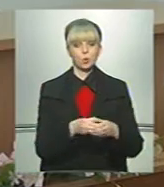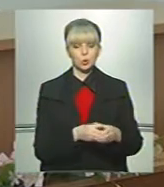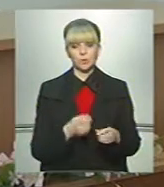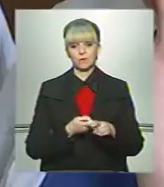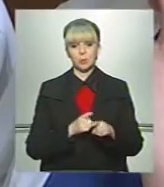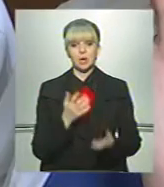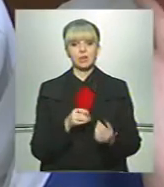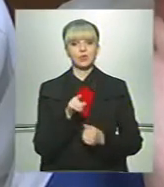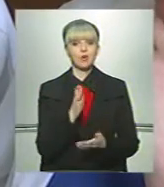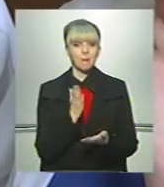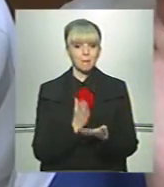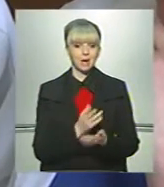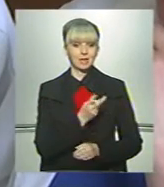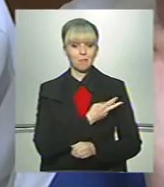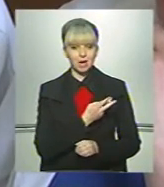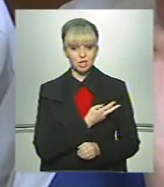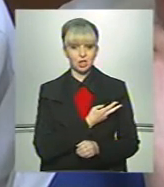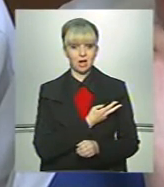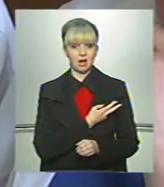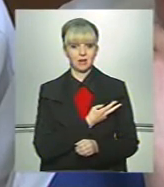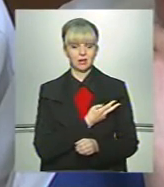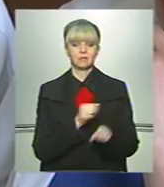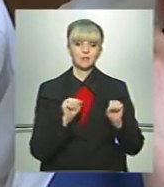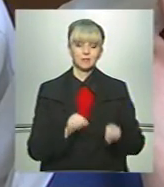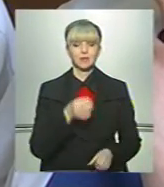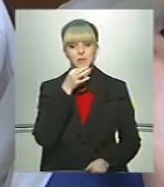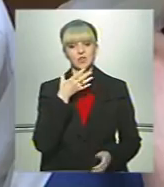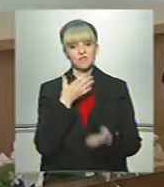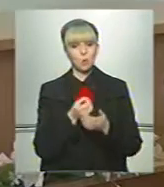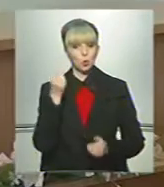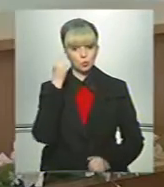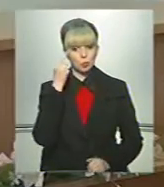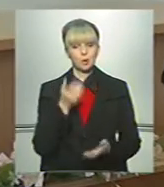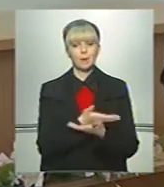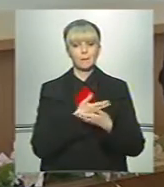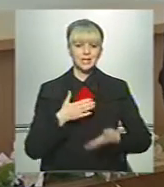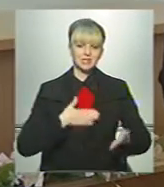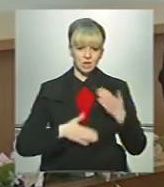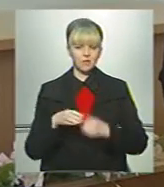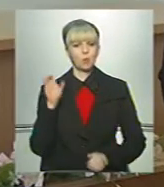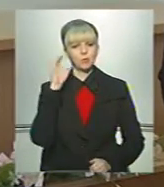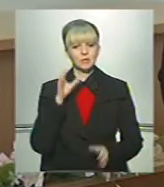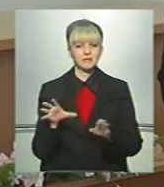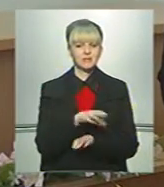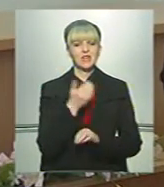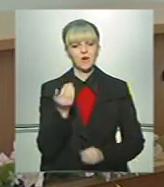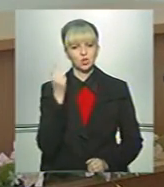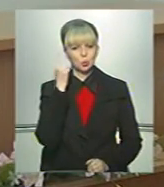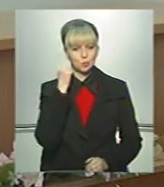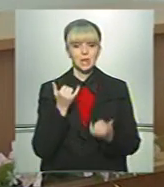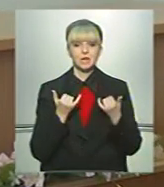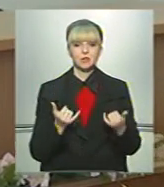Тому, якщо ви маєте бажання, змогу висловити свої думки, ми з задоволенням послухаємо всі ваші думки.